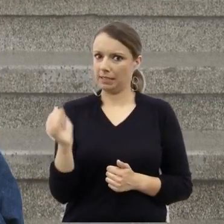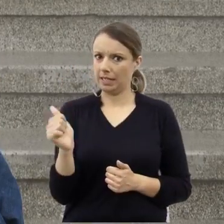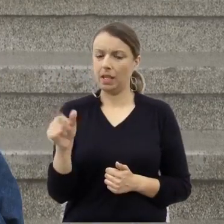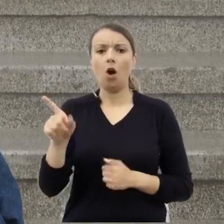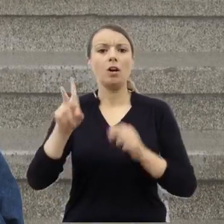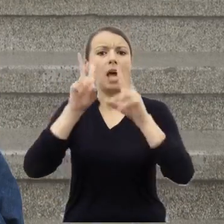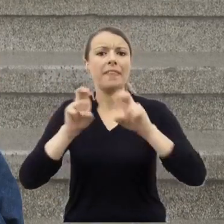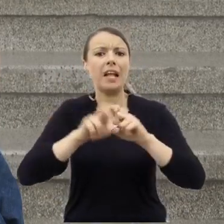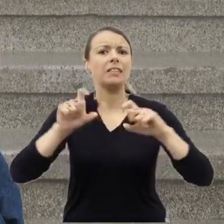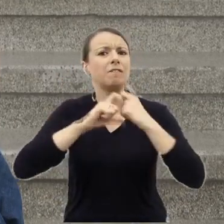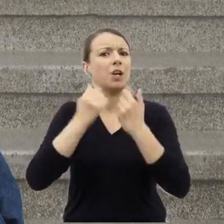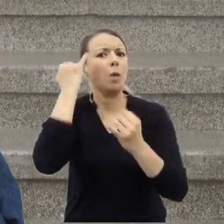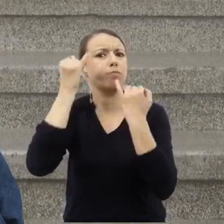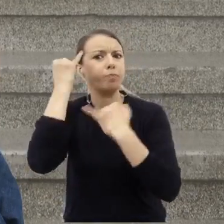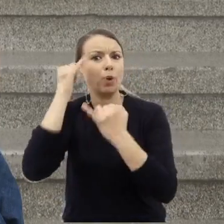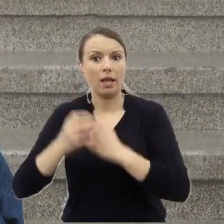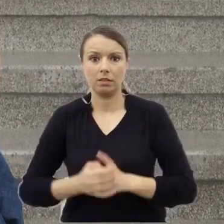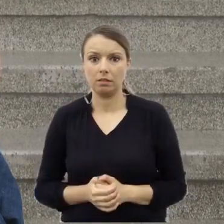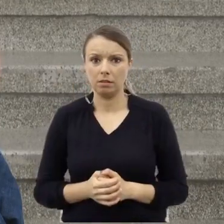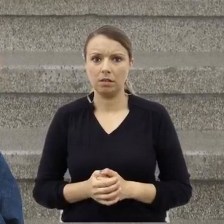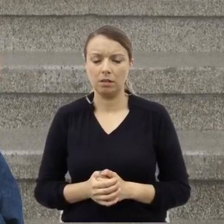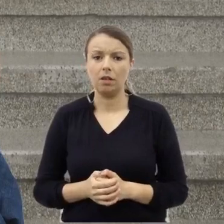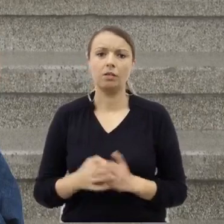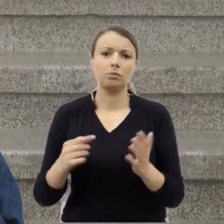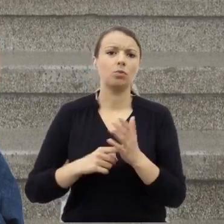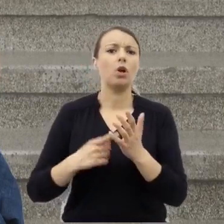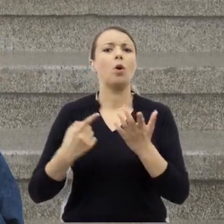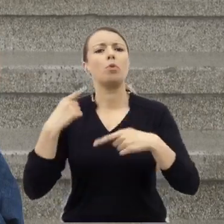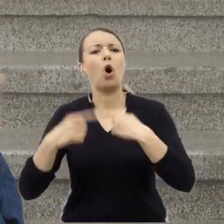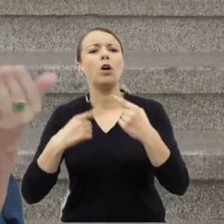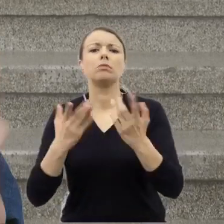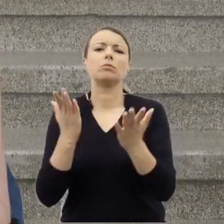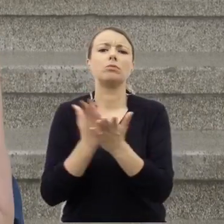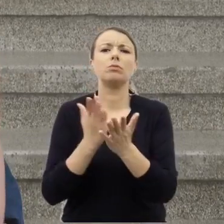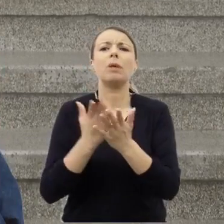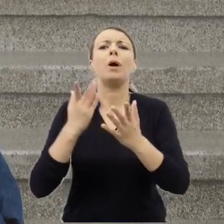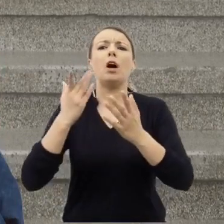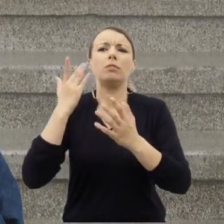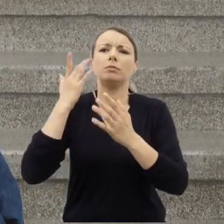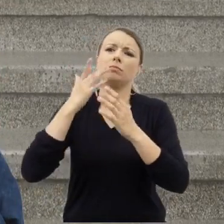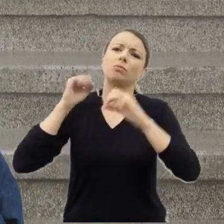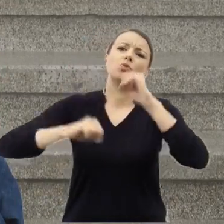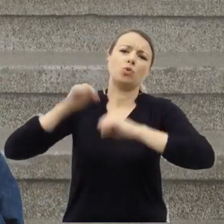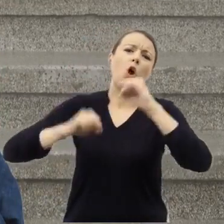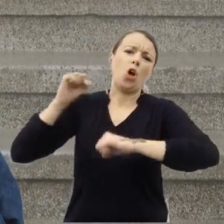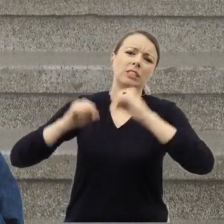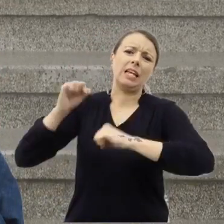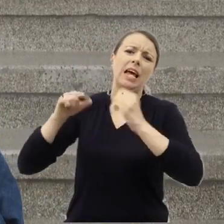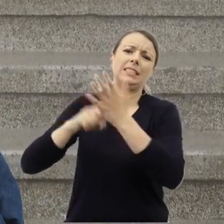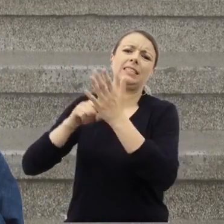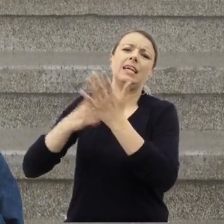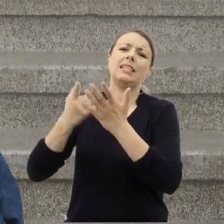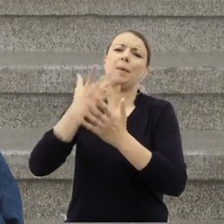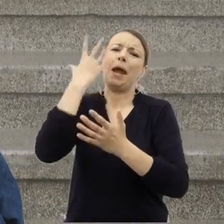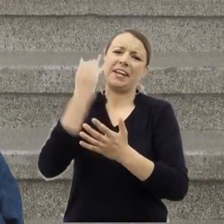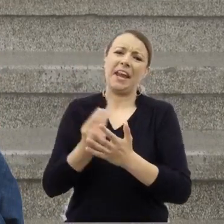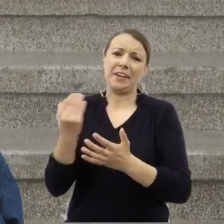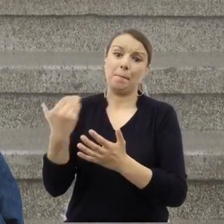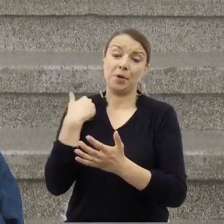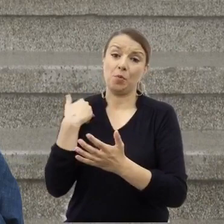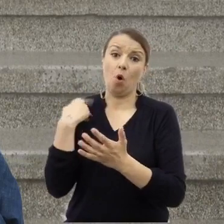błędy. W procesach, które miały miejsce jesienią, pociągnięci do odpowiedzialności był m.in.